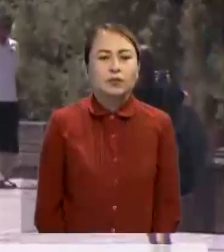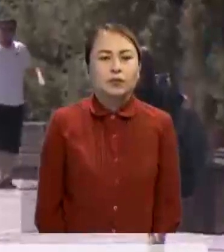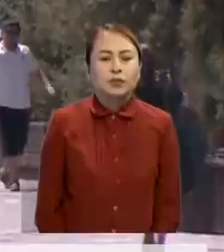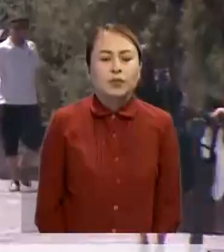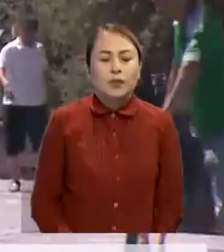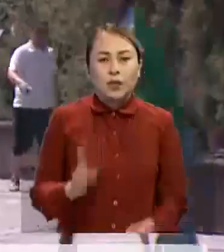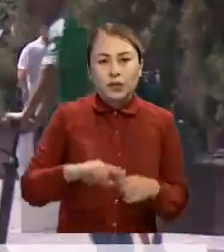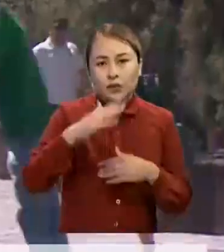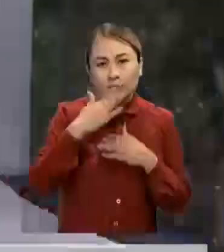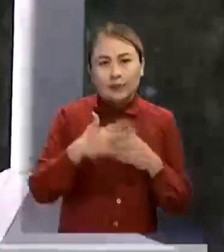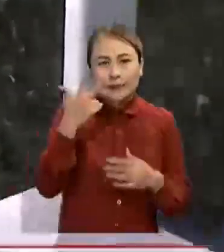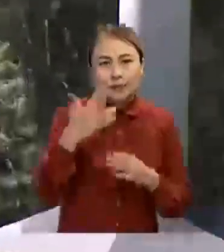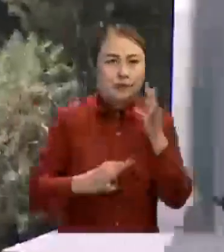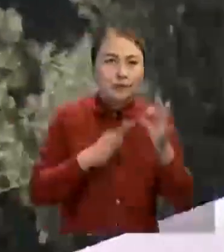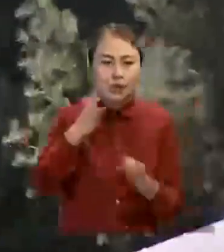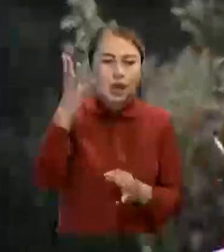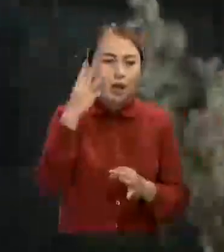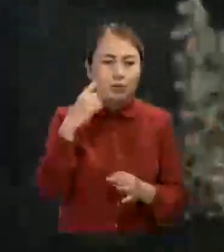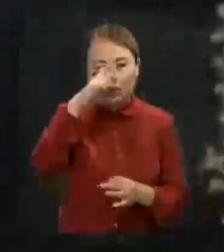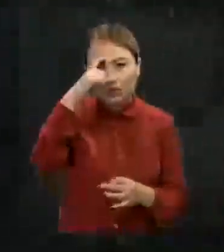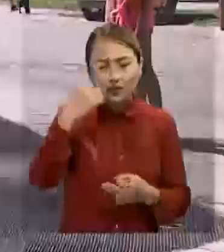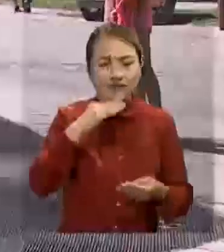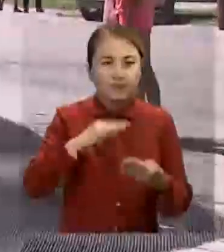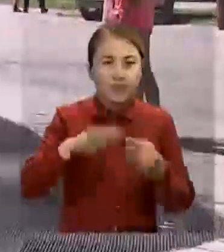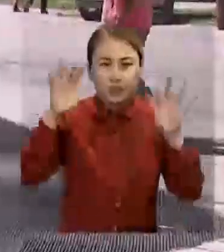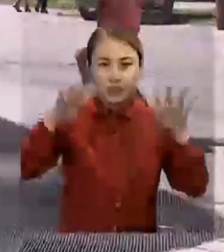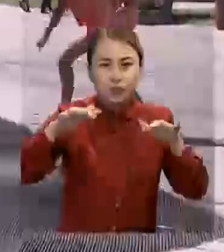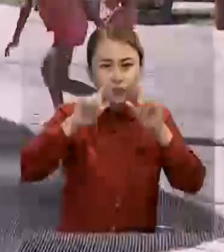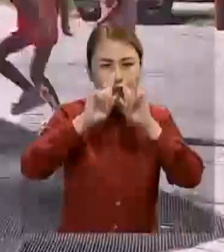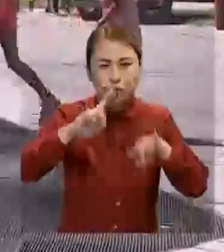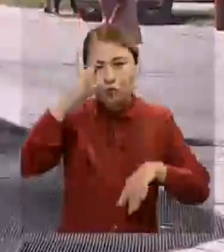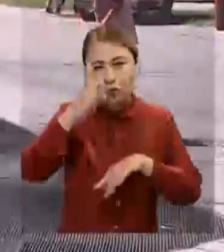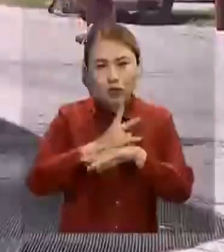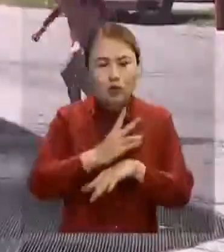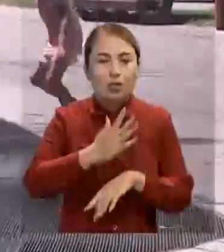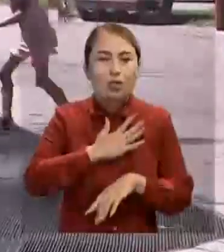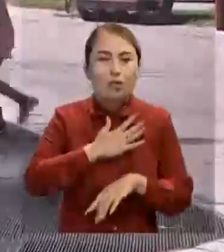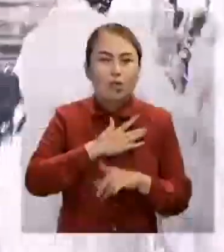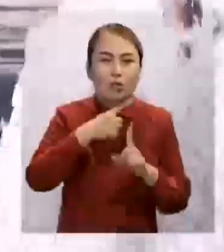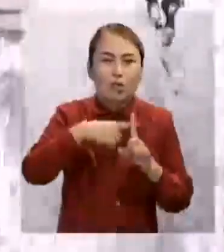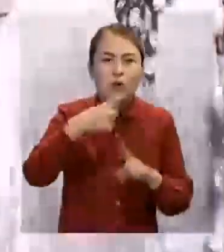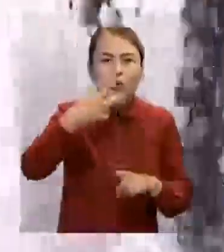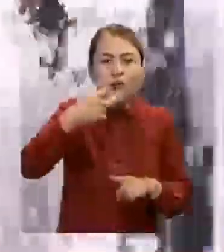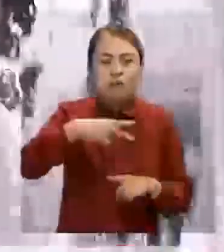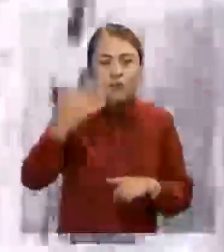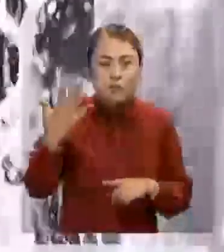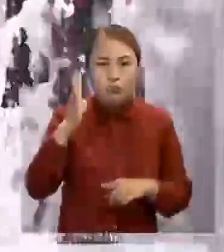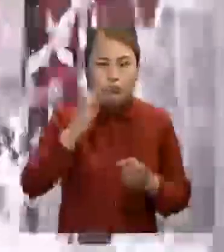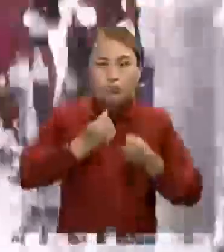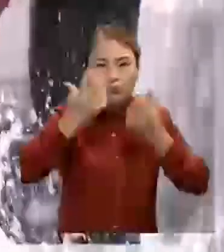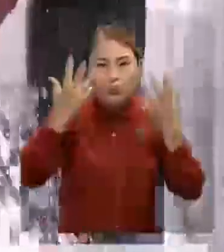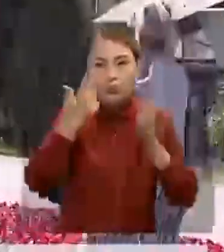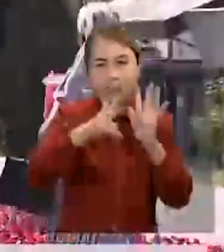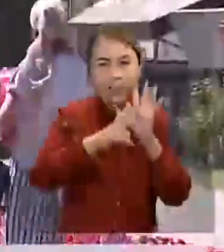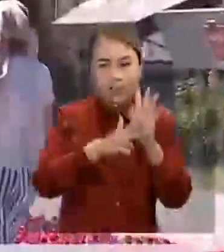Алдағы үш төлік бой Алматыда ұстығауа сақталар. Жауын шашын болмайды. Түнде ауа температурасы плюс 20-25 болса, көндіз